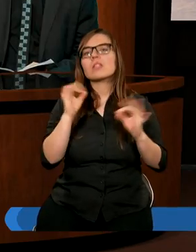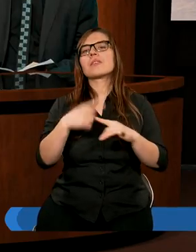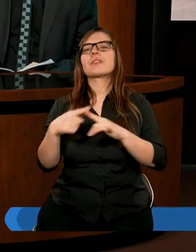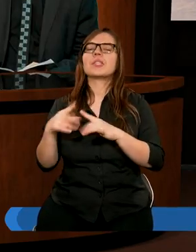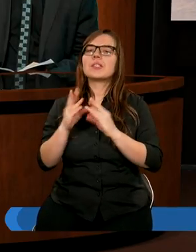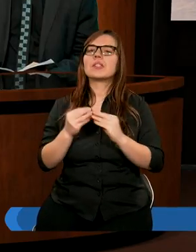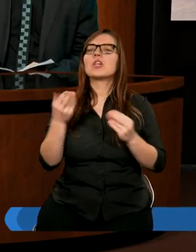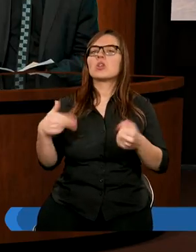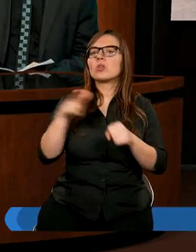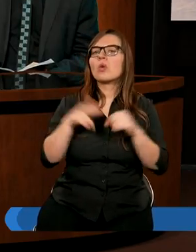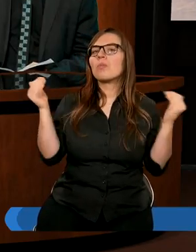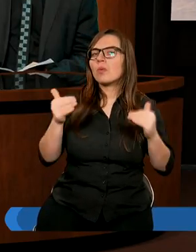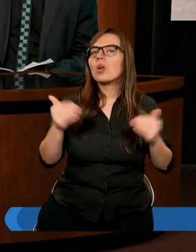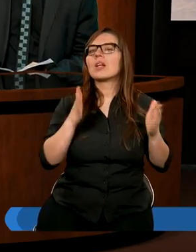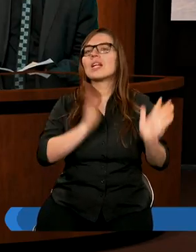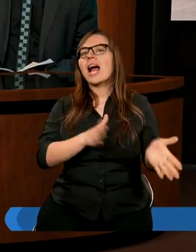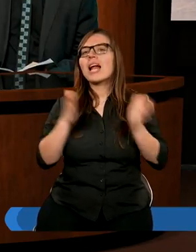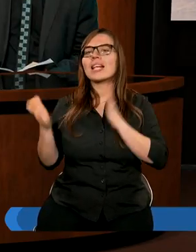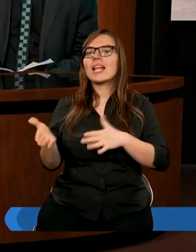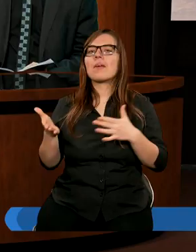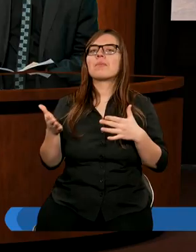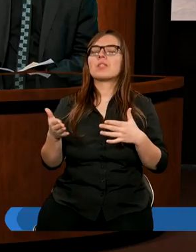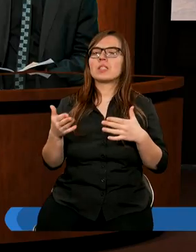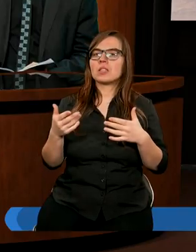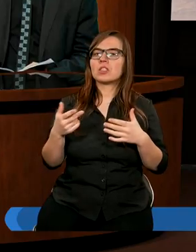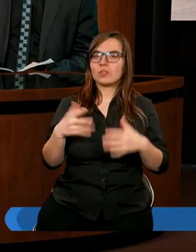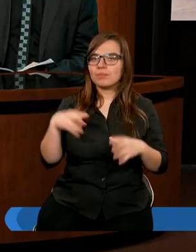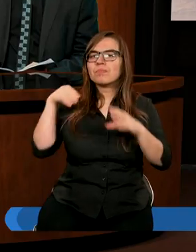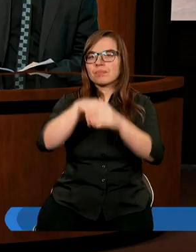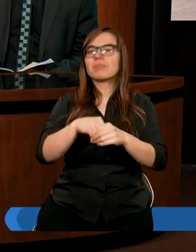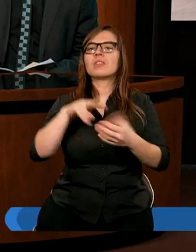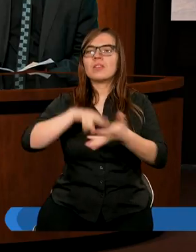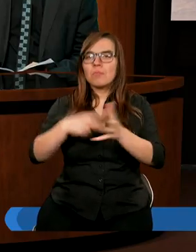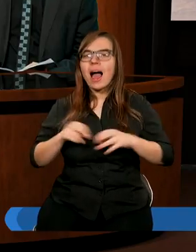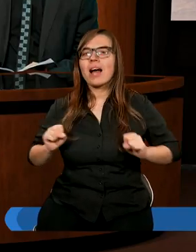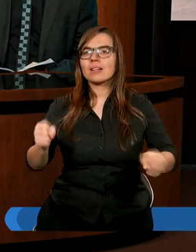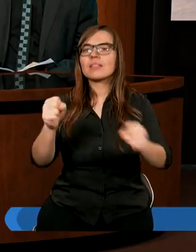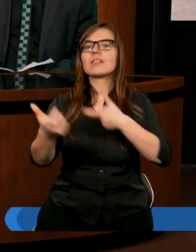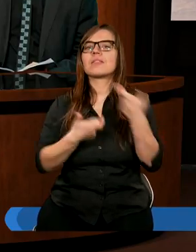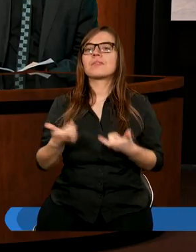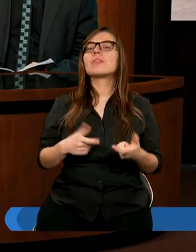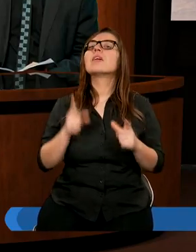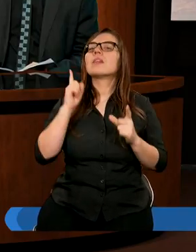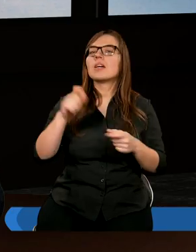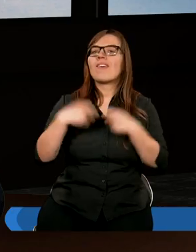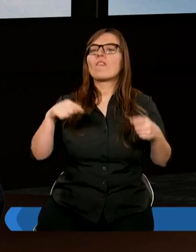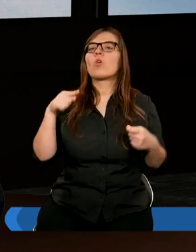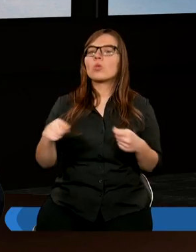które możemy następnie wdrożyć w życie. W związku z tym